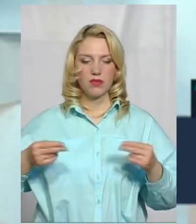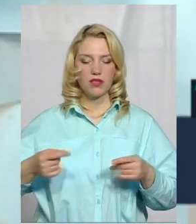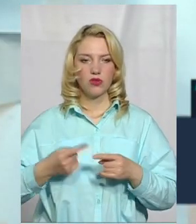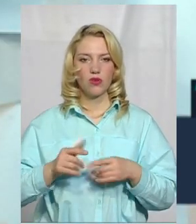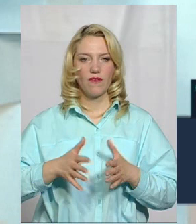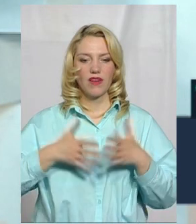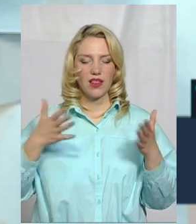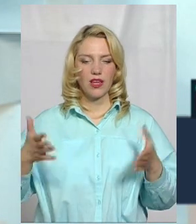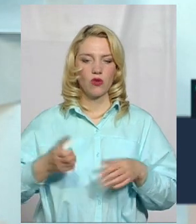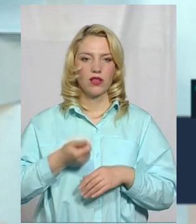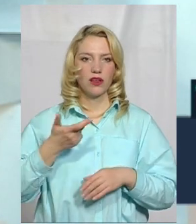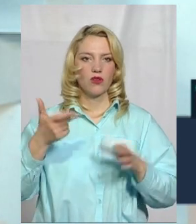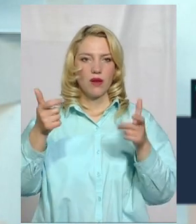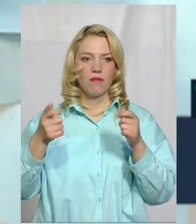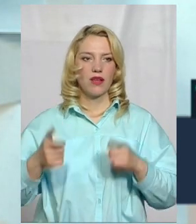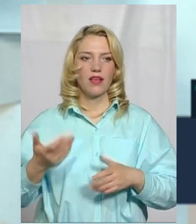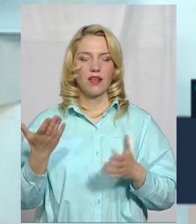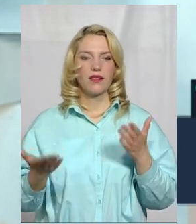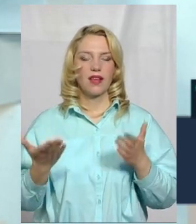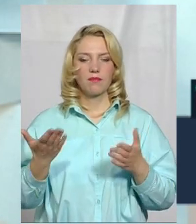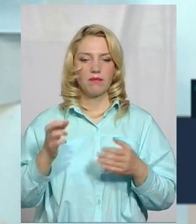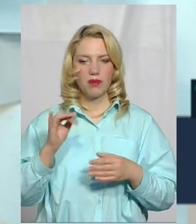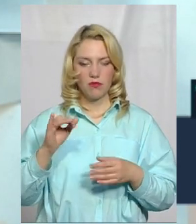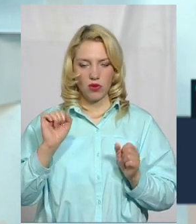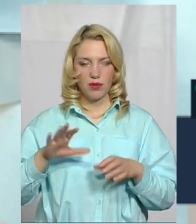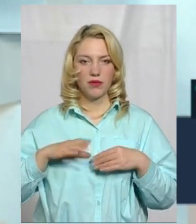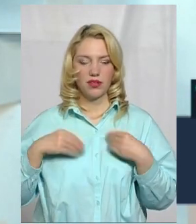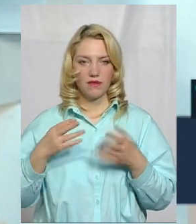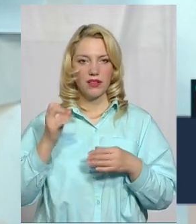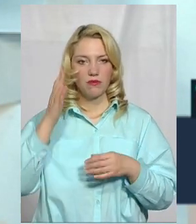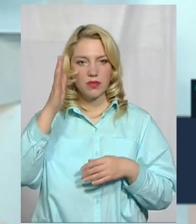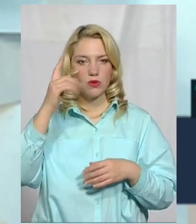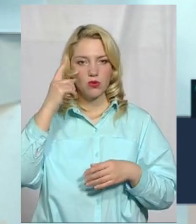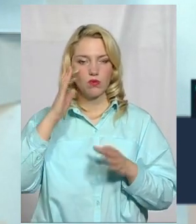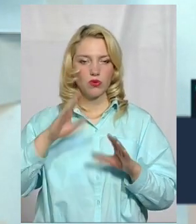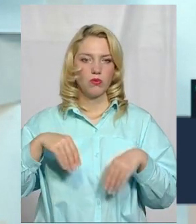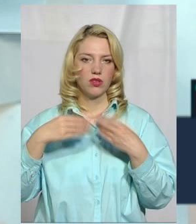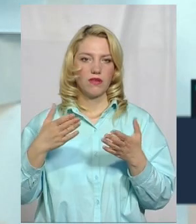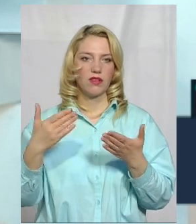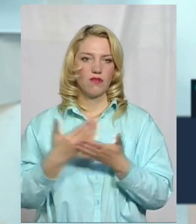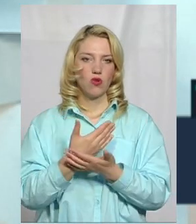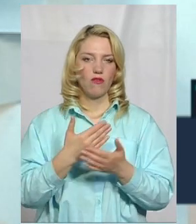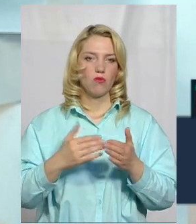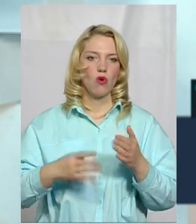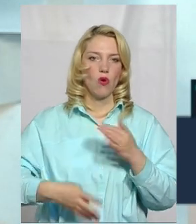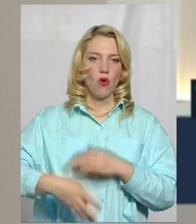великої кількості пакетів, які би ми могли надавати. Я думаю, в перспективі будемо надавати в новому корпусі.